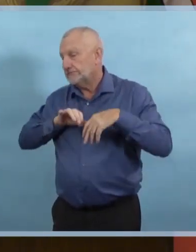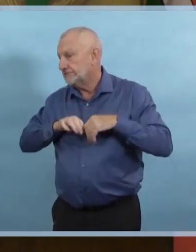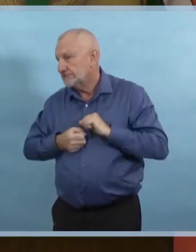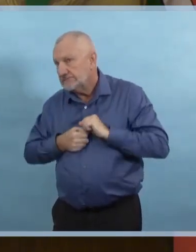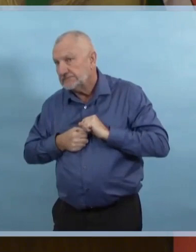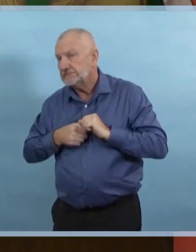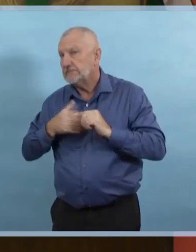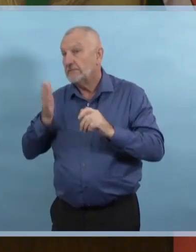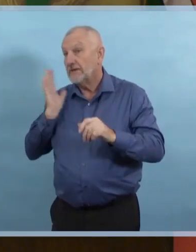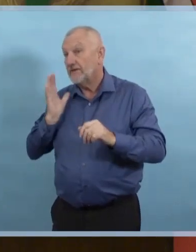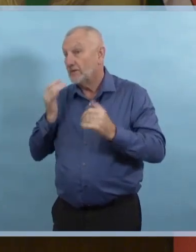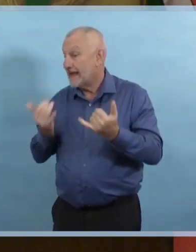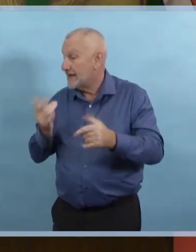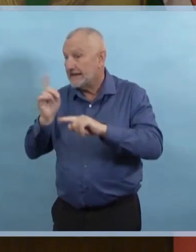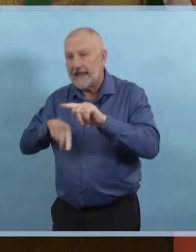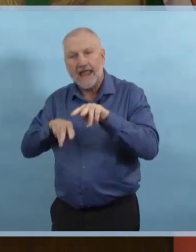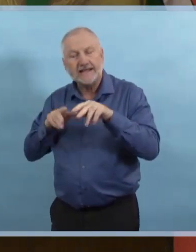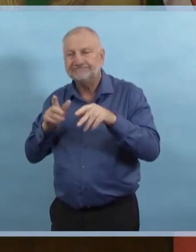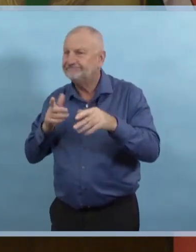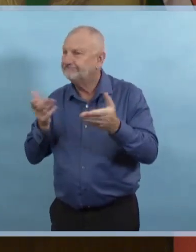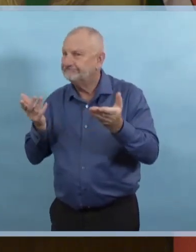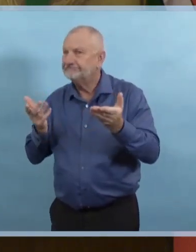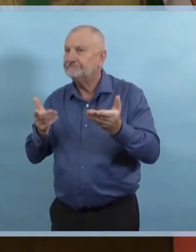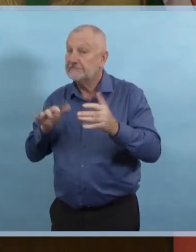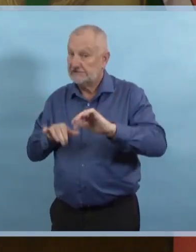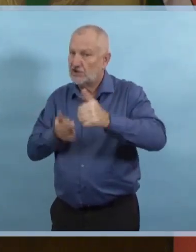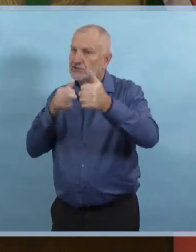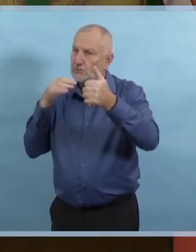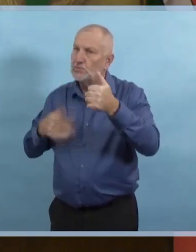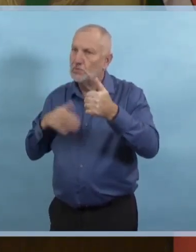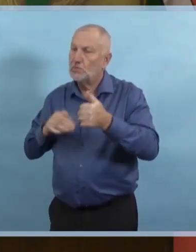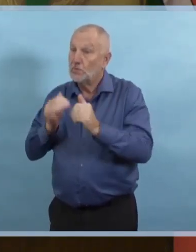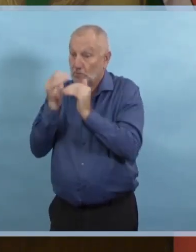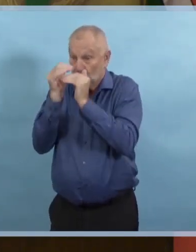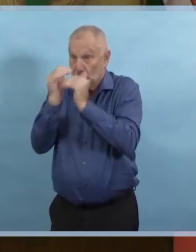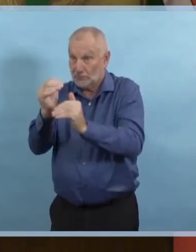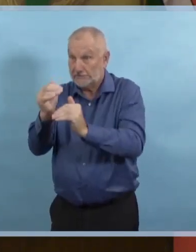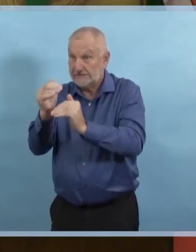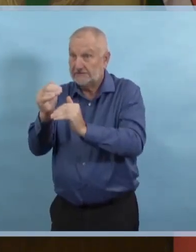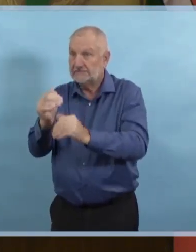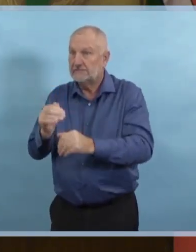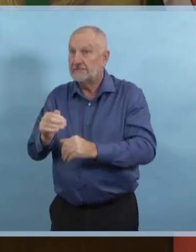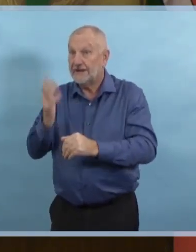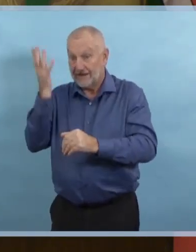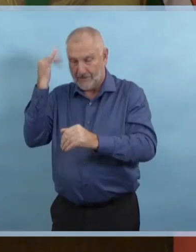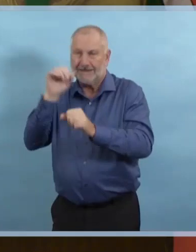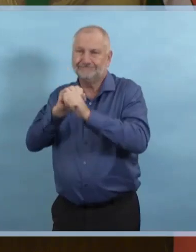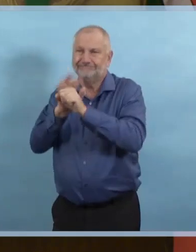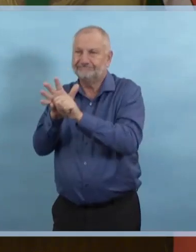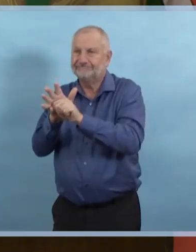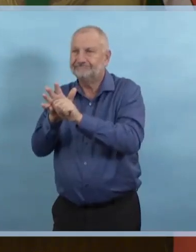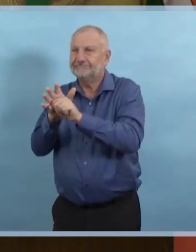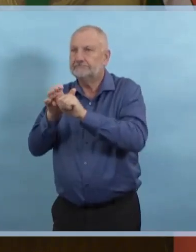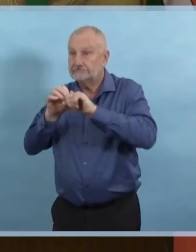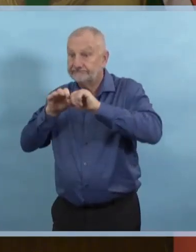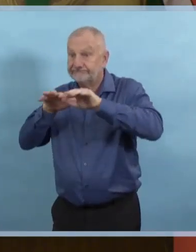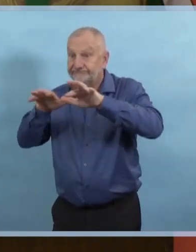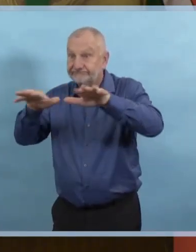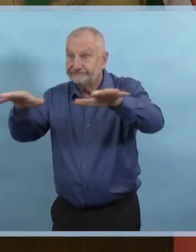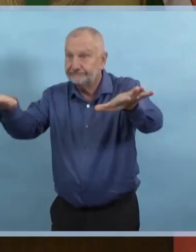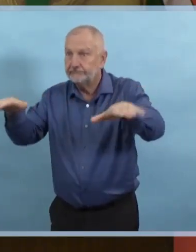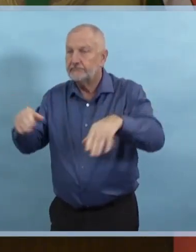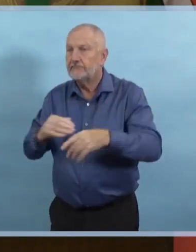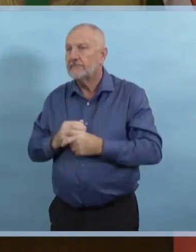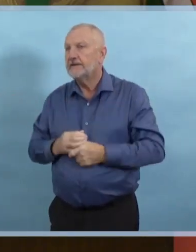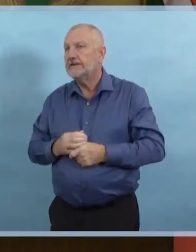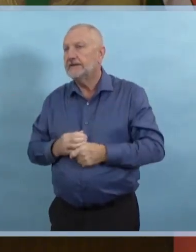transmis. Les rassemblements, comprenant beaucoup de personnes à l'intérieur pendant des périodes prolongées, nous portent un risque élevé de transmission